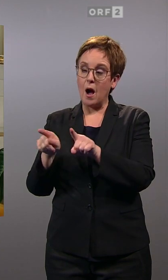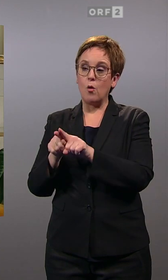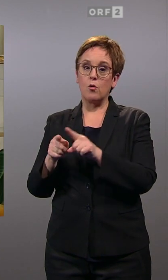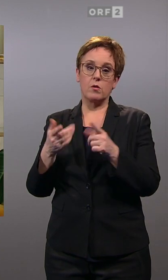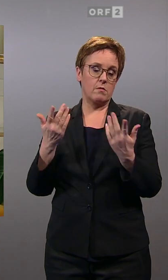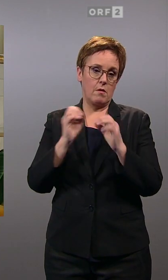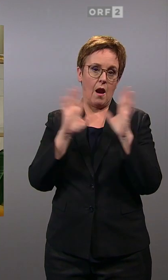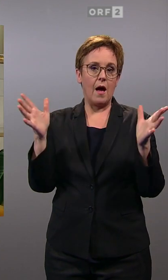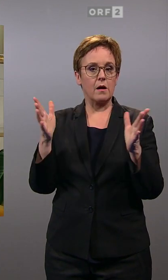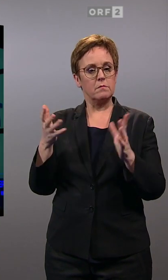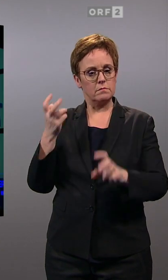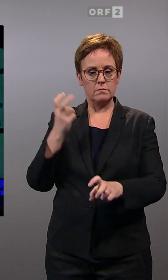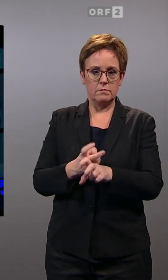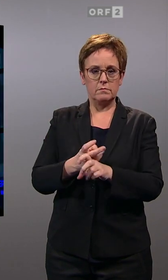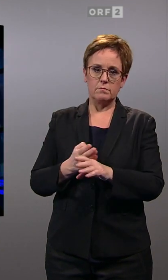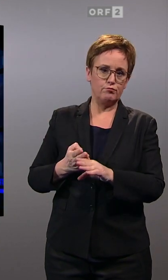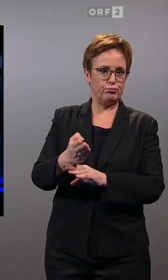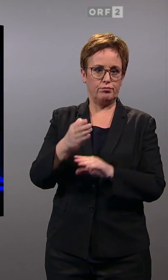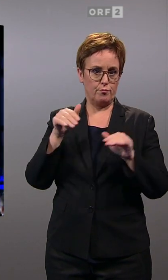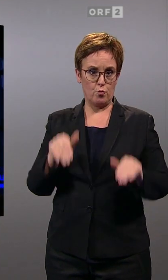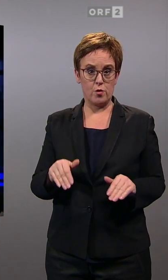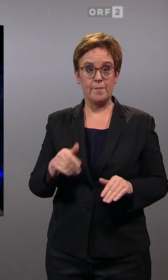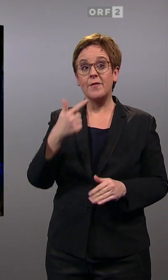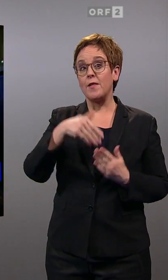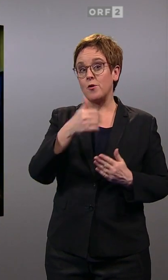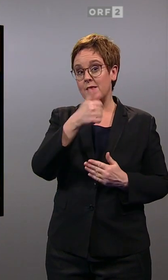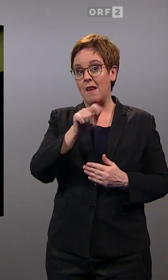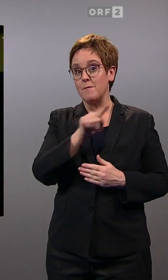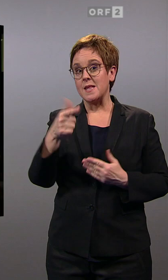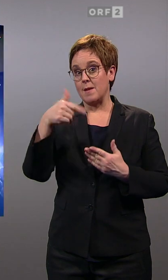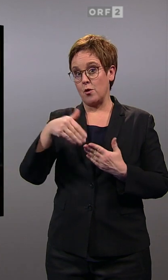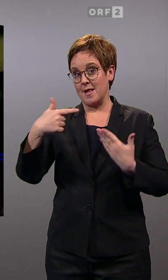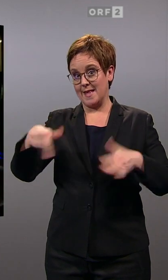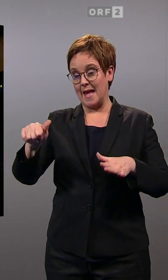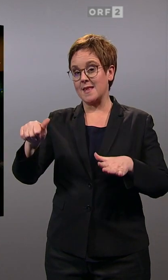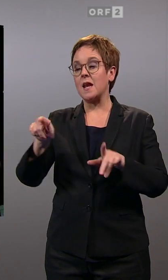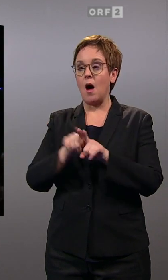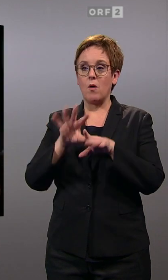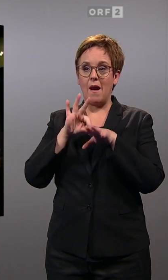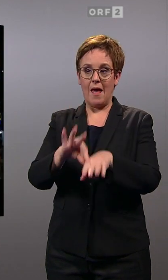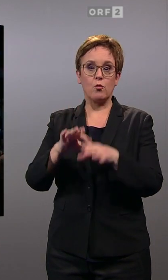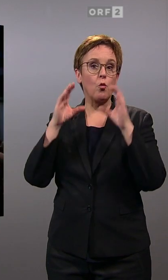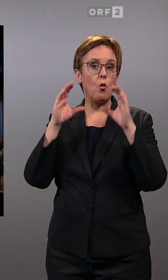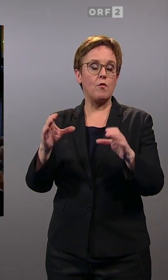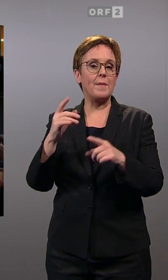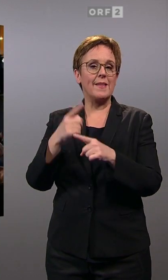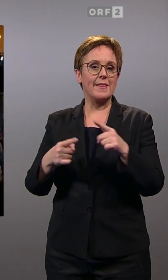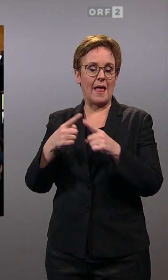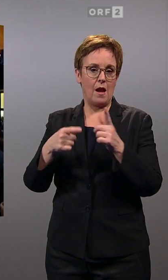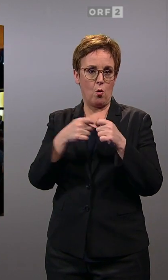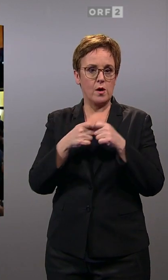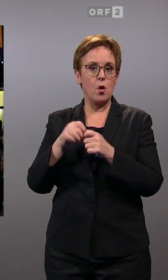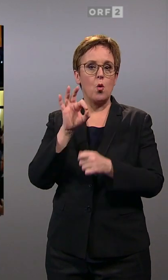natürlich auch sehr viel an Durchschlagskraft. Von 2011 bis 2016 steht sie auch an der Spitze der ÖVP-Teilorganisation